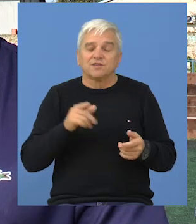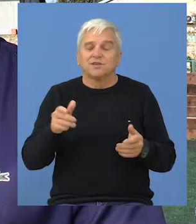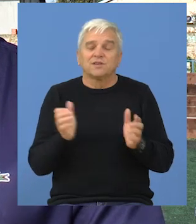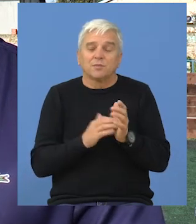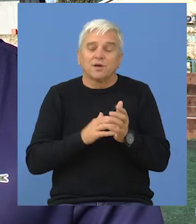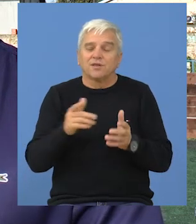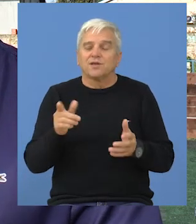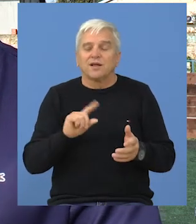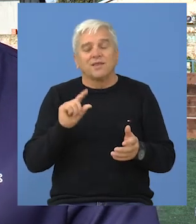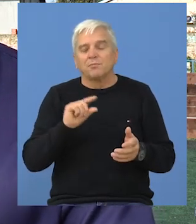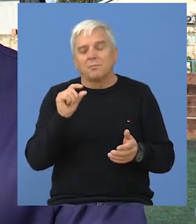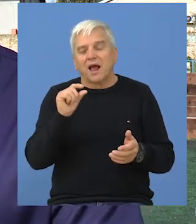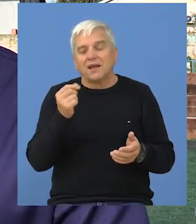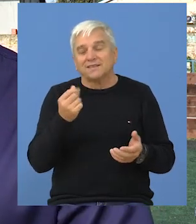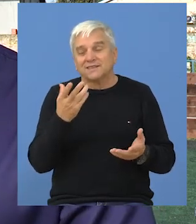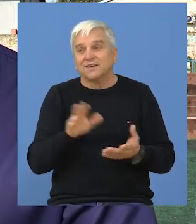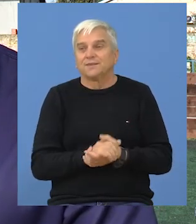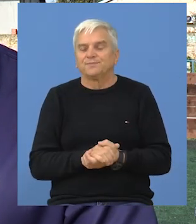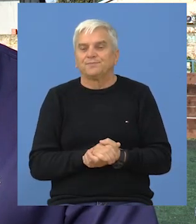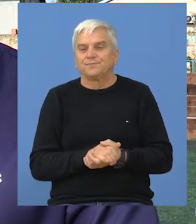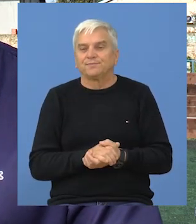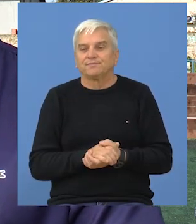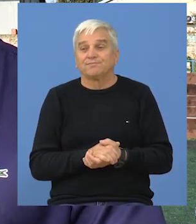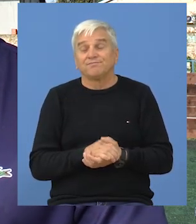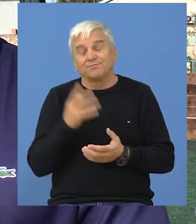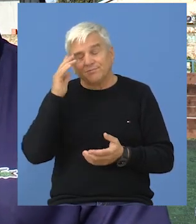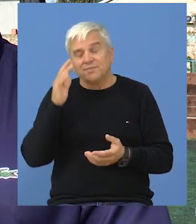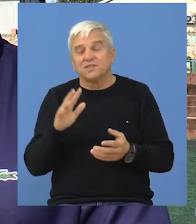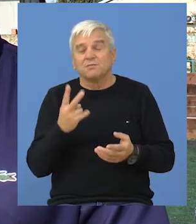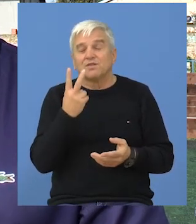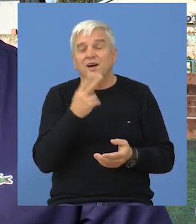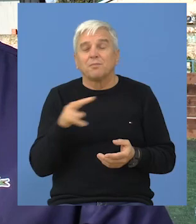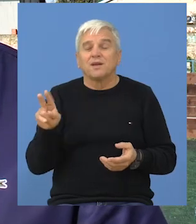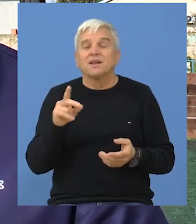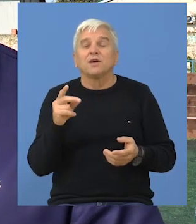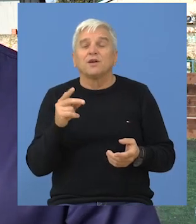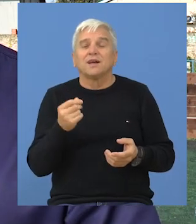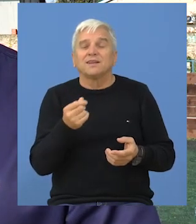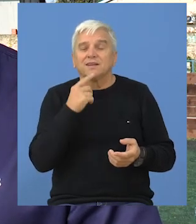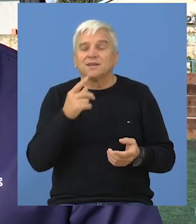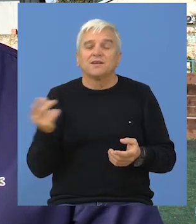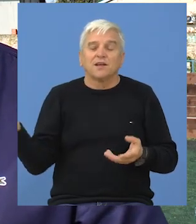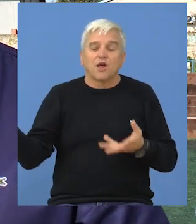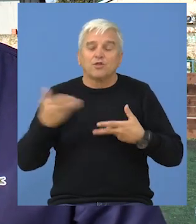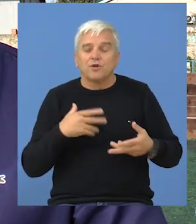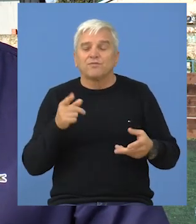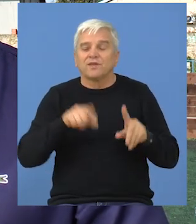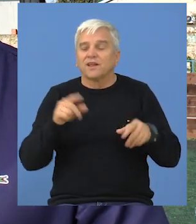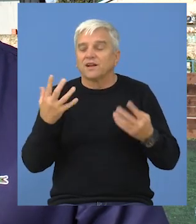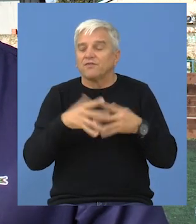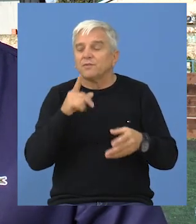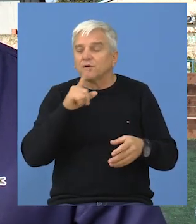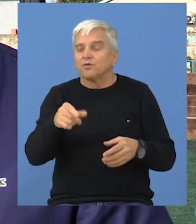to su potrebna ne tako mala finansijska sredstva. U iznosu od 2 miliona dinara sa PDV-om dobili smo više ponuda